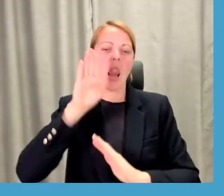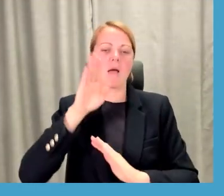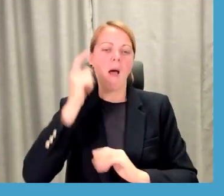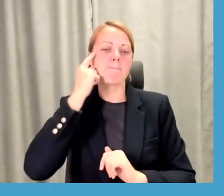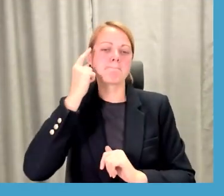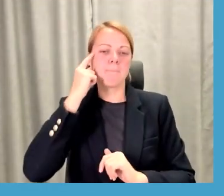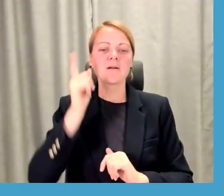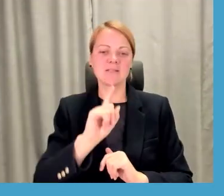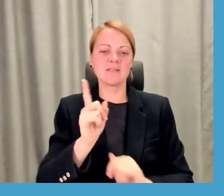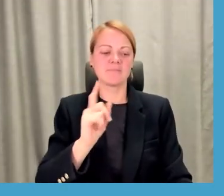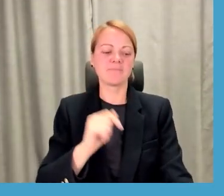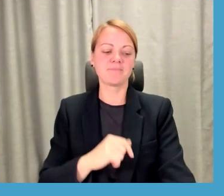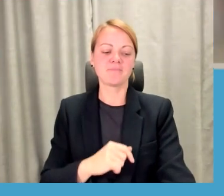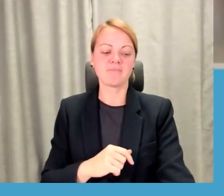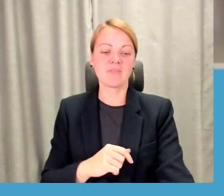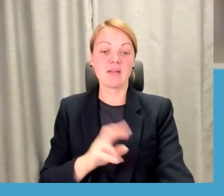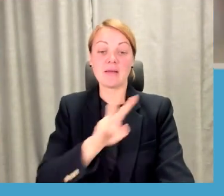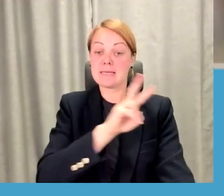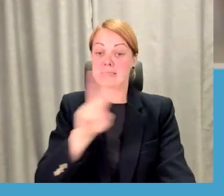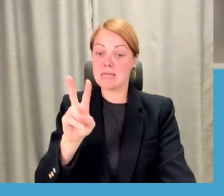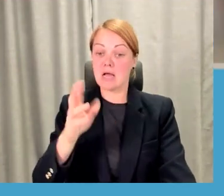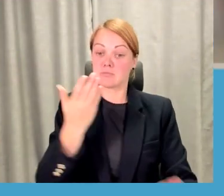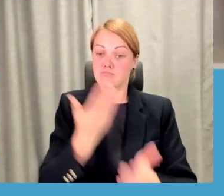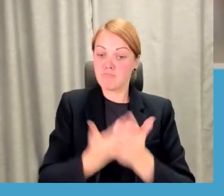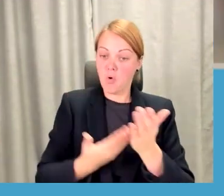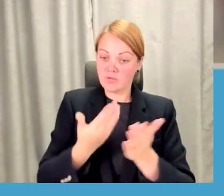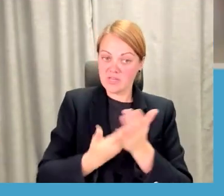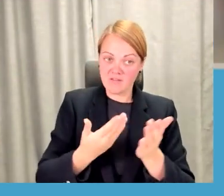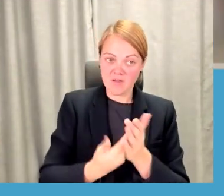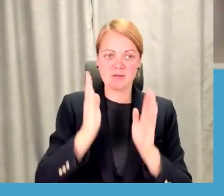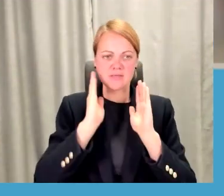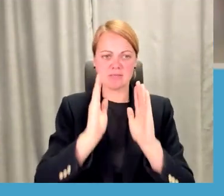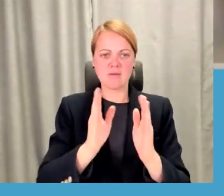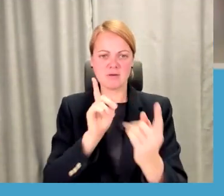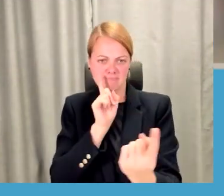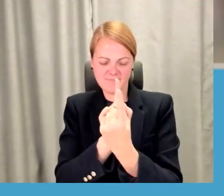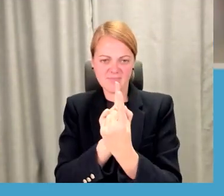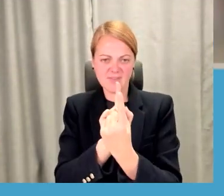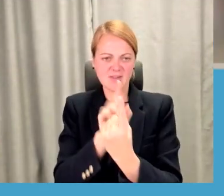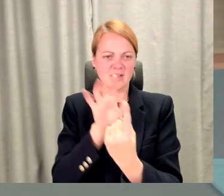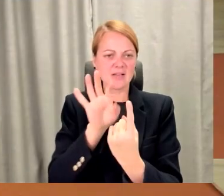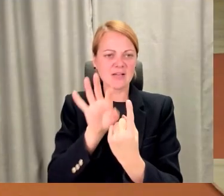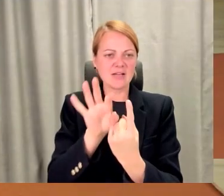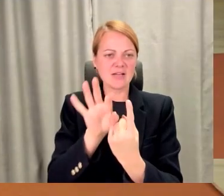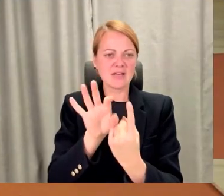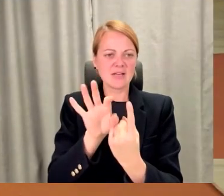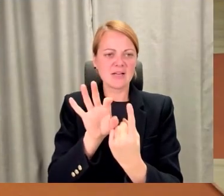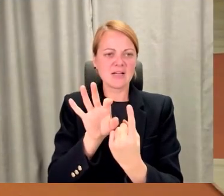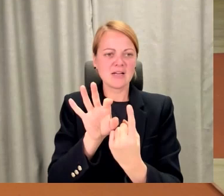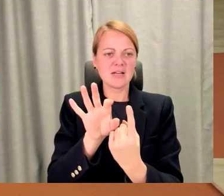Tātad, visi tie, kas ir motivēti, viņiem jābūt pretī ļoti labai izglītības kvalitātei.